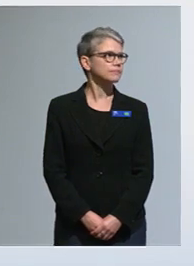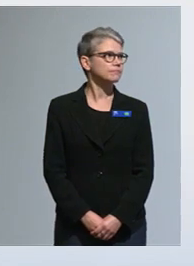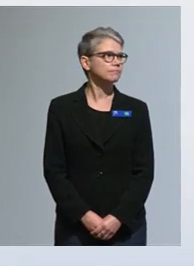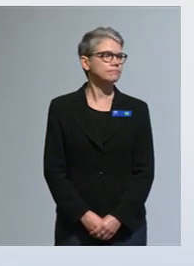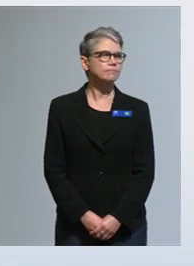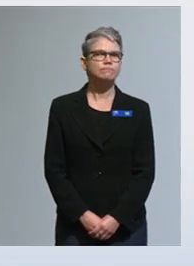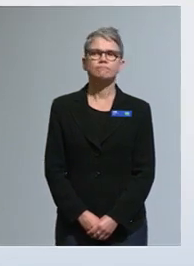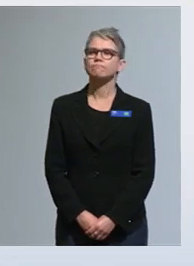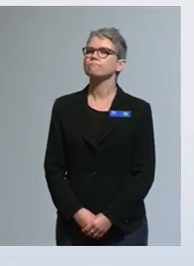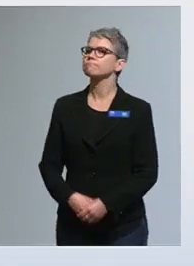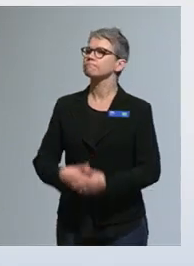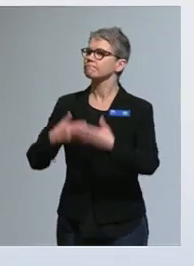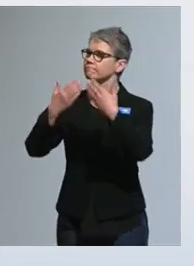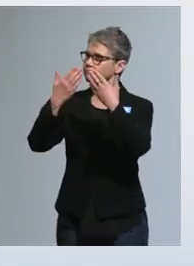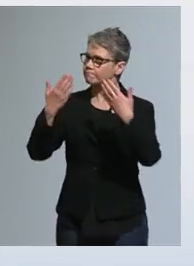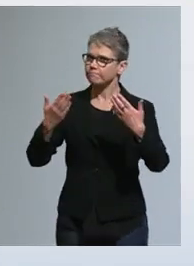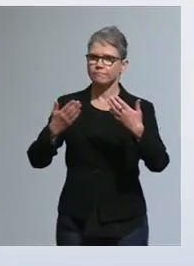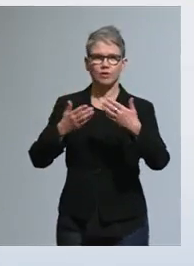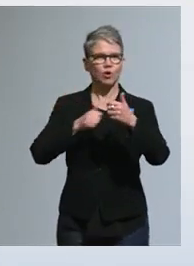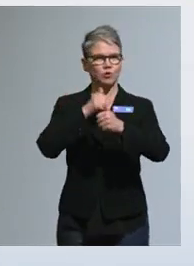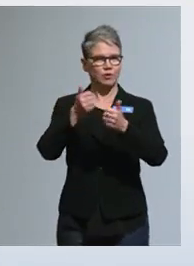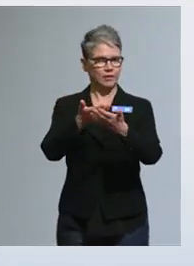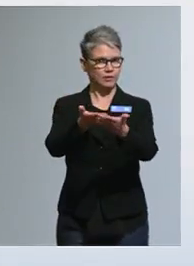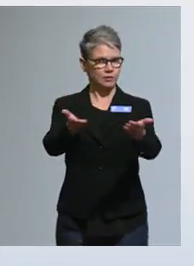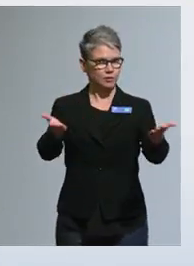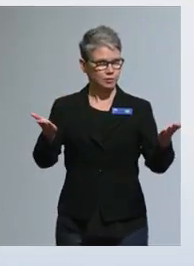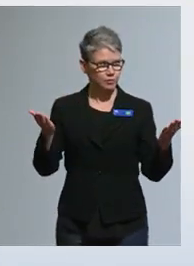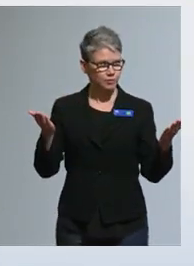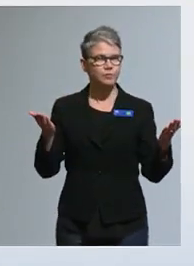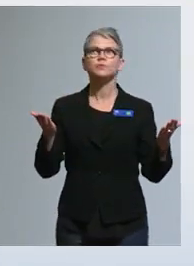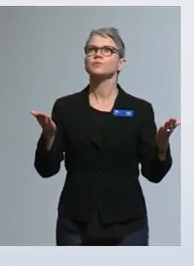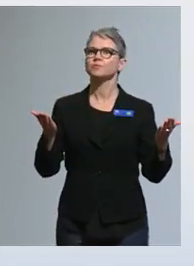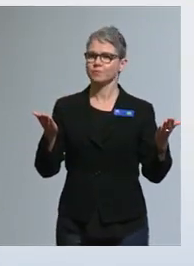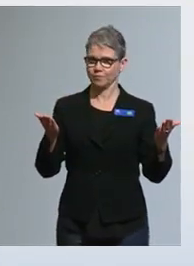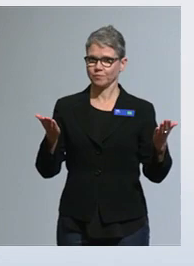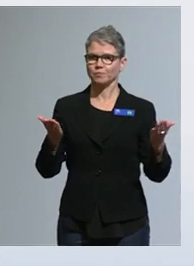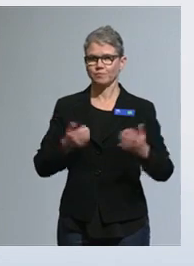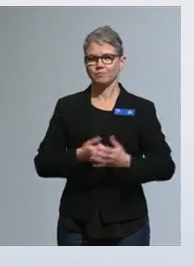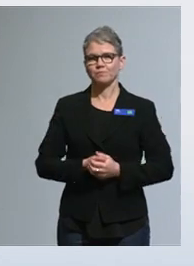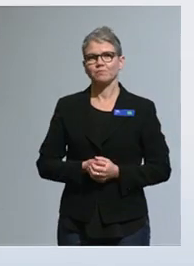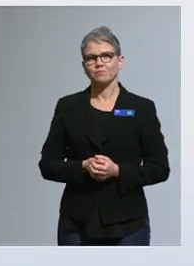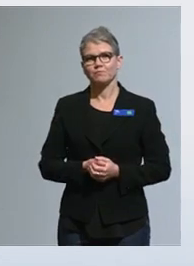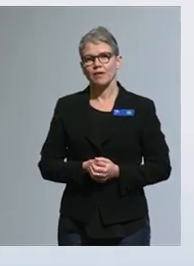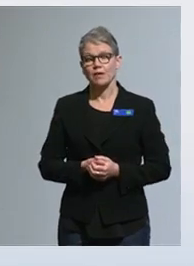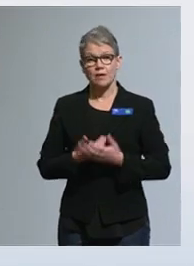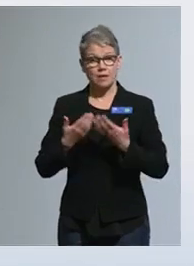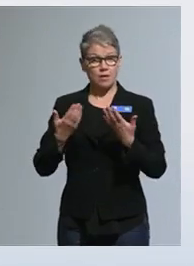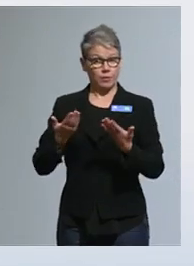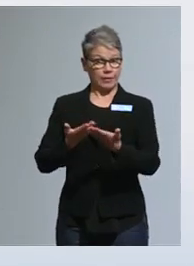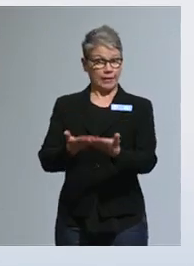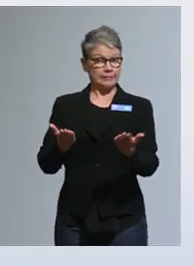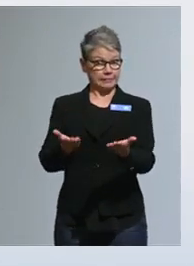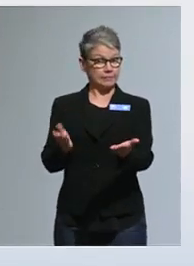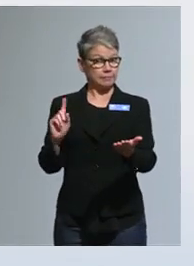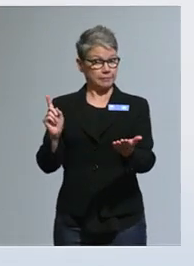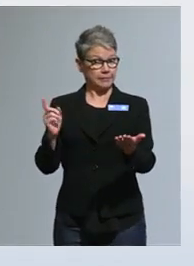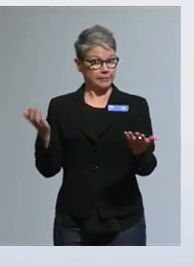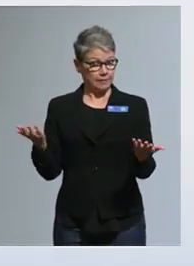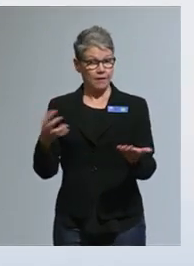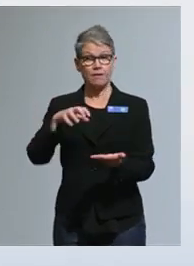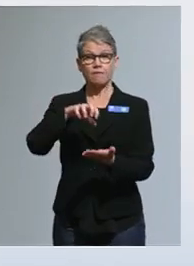Arvoisat seminaariin osallistujat, besta Seminaar del Taagere. Esittelen teille seuraavaksi